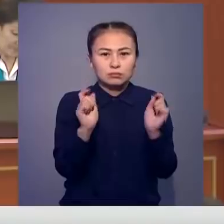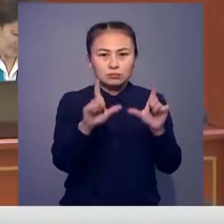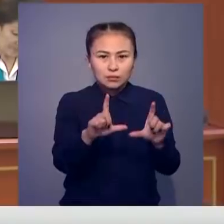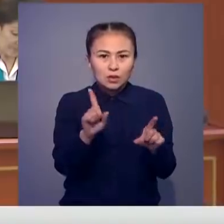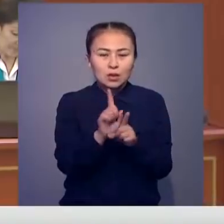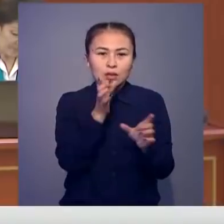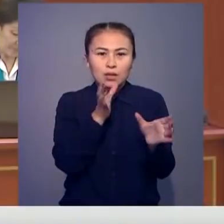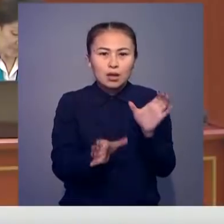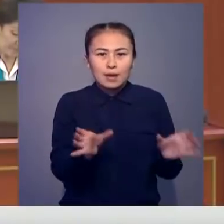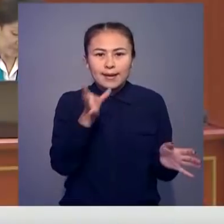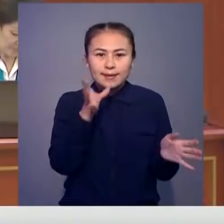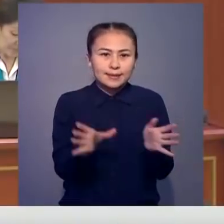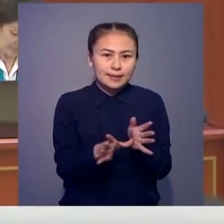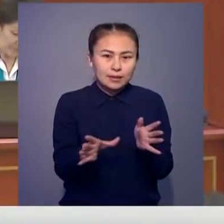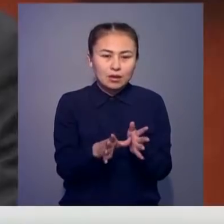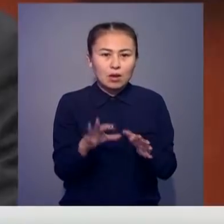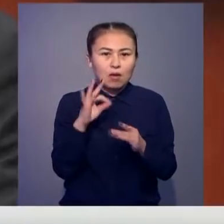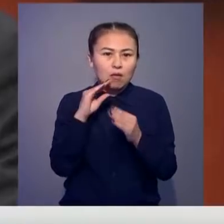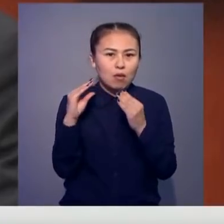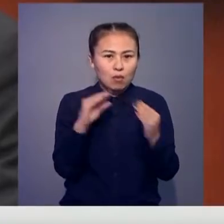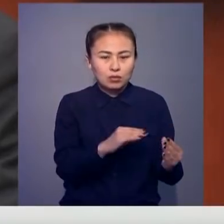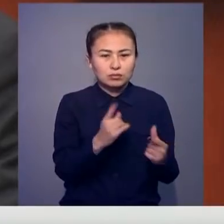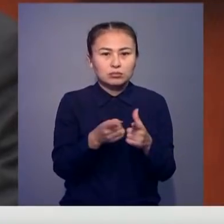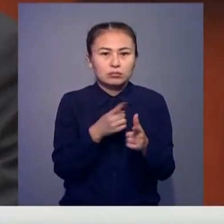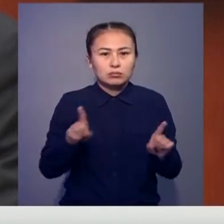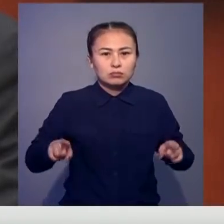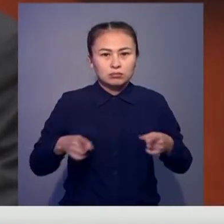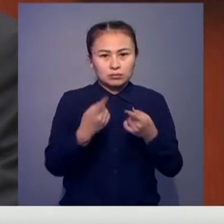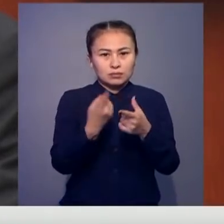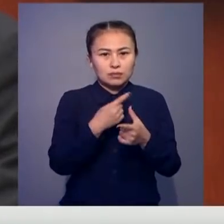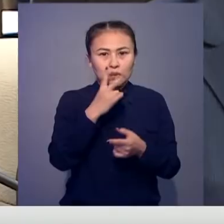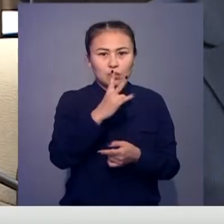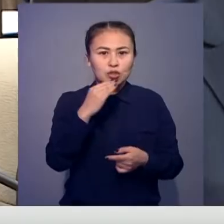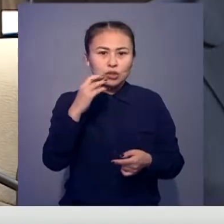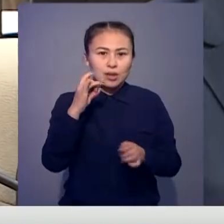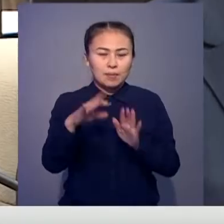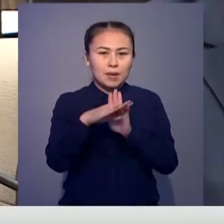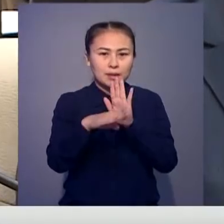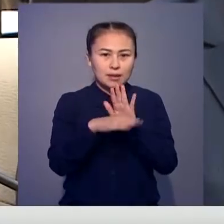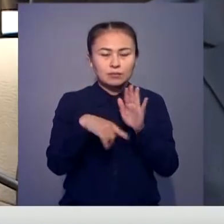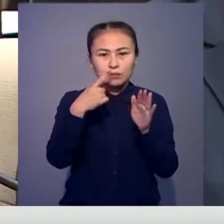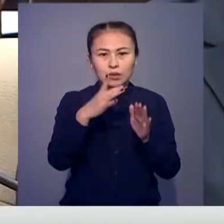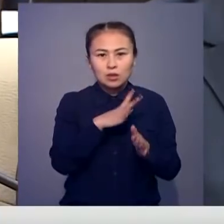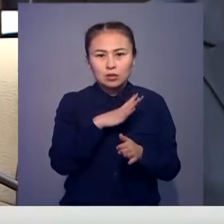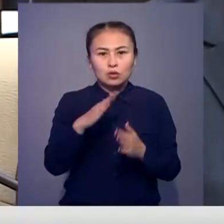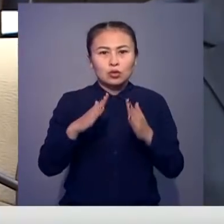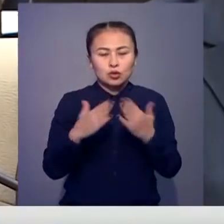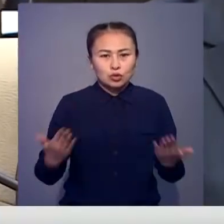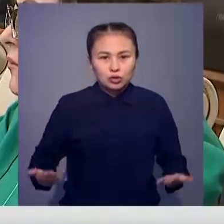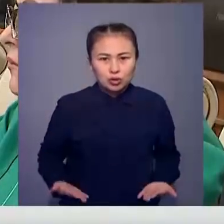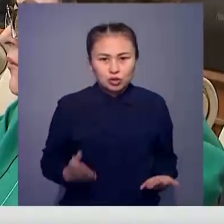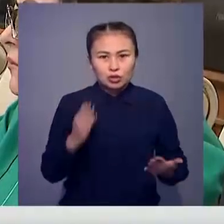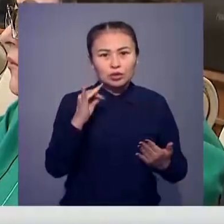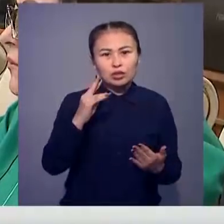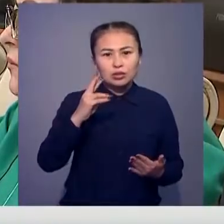жылу энергетикасы мен көлік инфрақұрлымын дамтуға ерекше мән берледі. Нұрлы жер бақтырламасы шенберінде тұрғыны